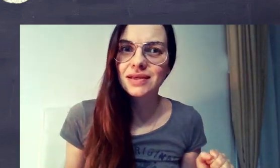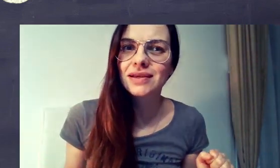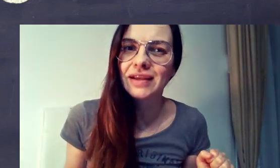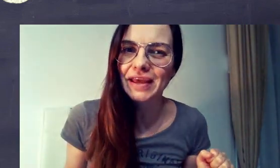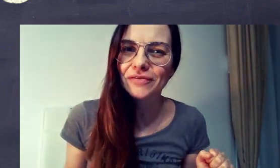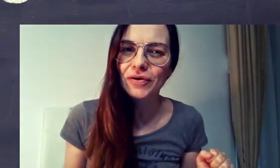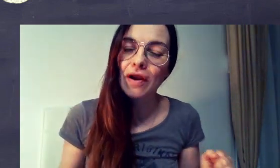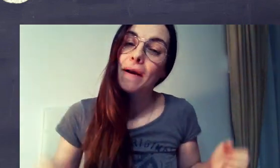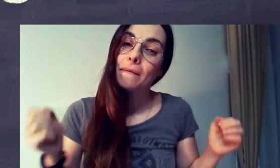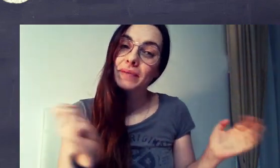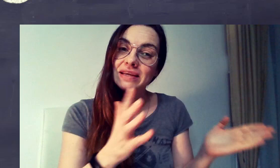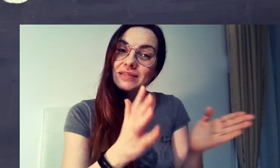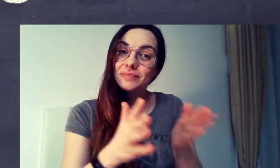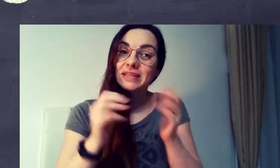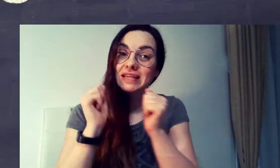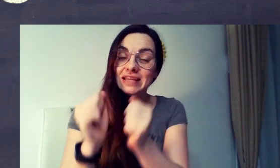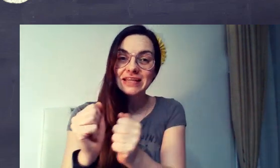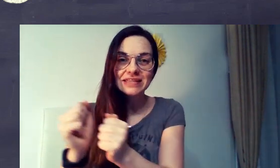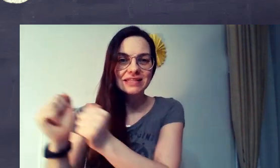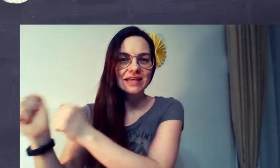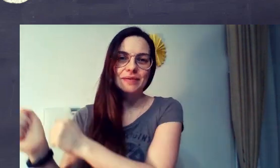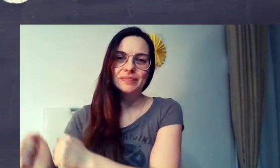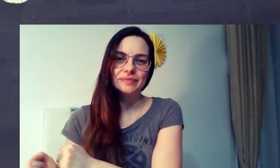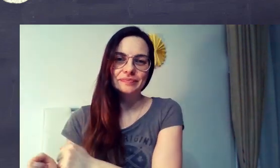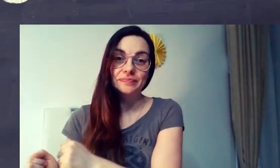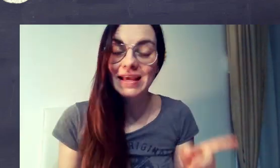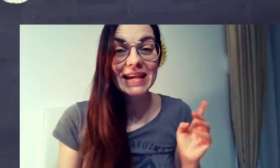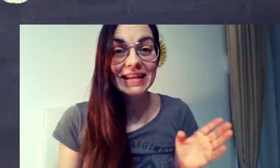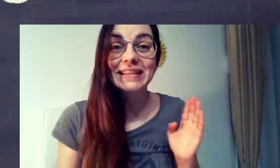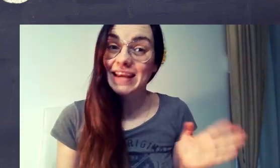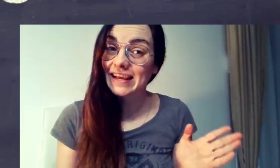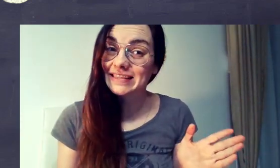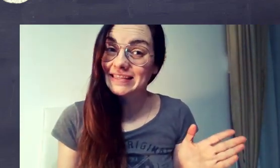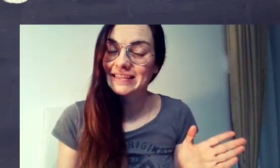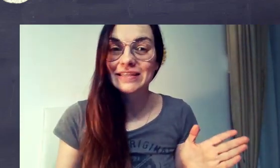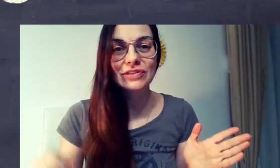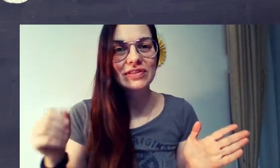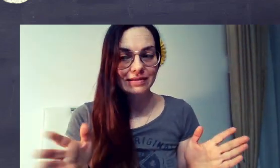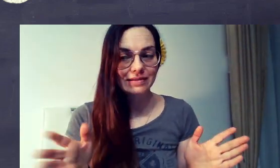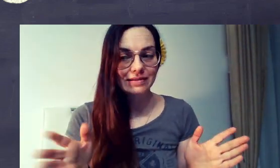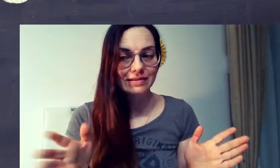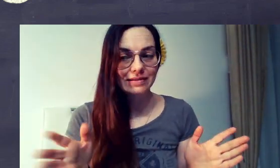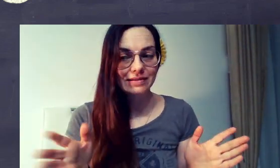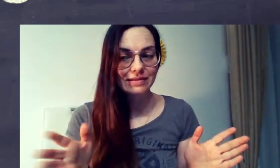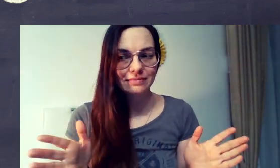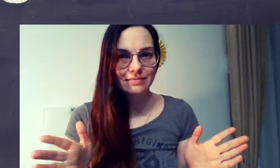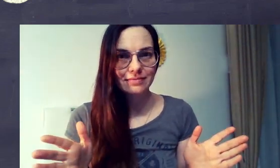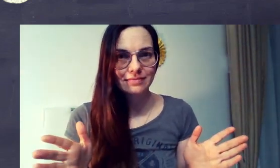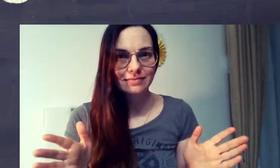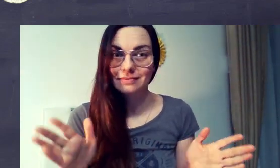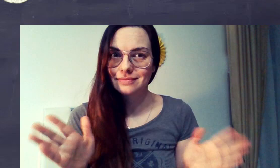Skrinite levo. Biegen Sie bitte links ab. Nicht rechts, sondern links.